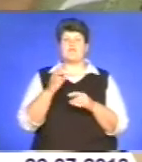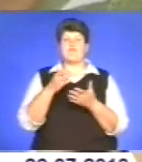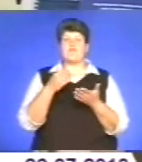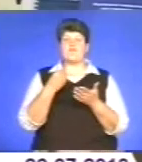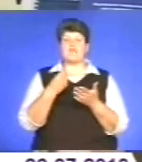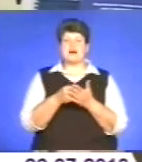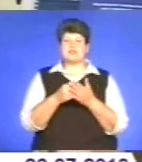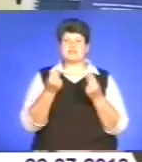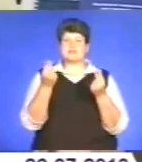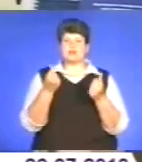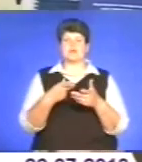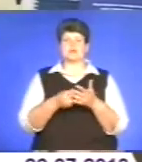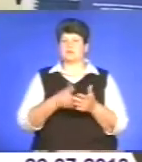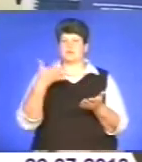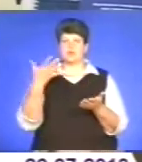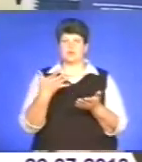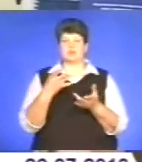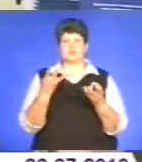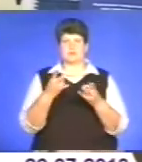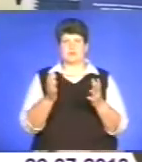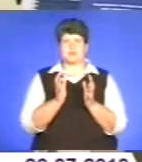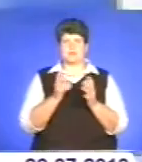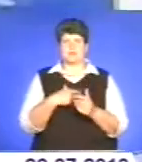краще вчасно уберегти себе від цієї недуги.